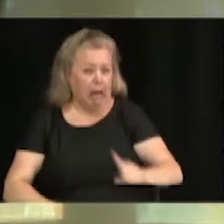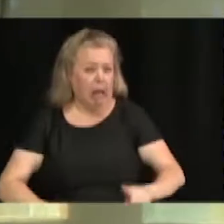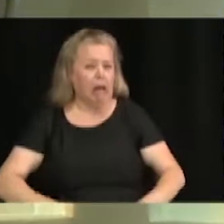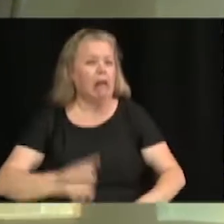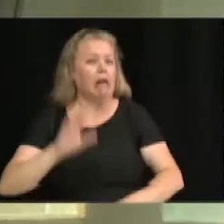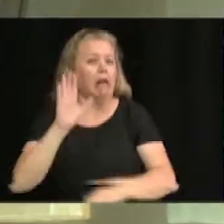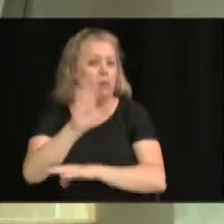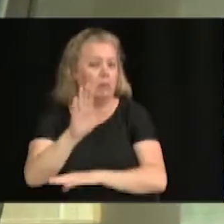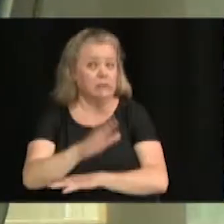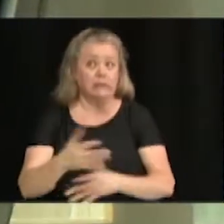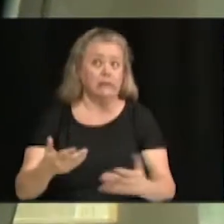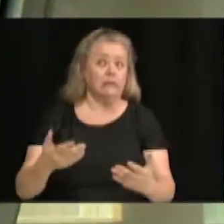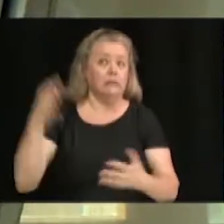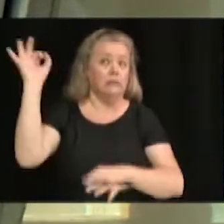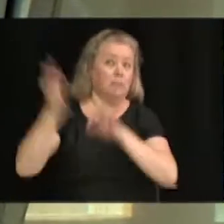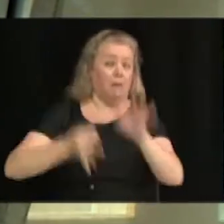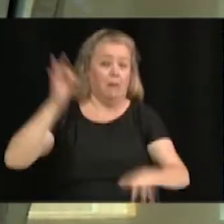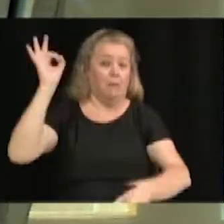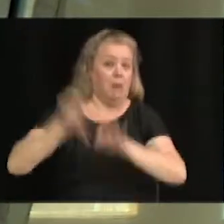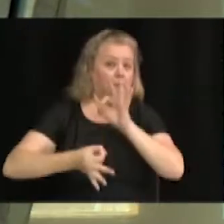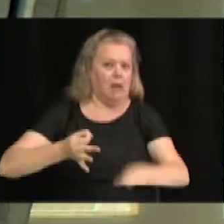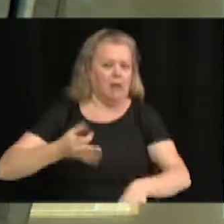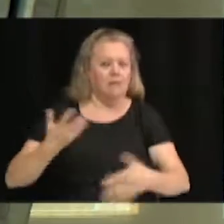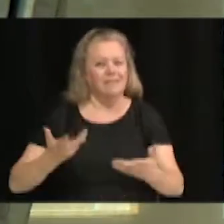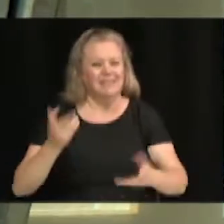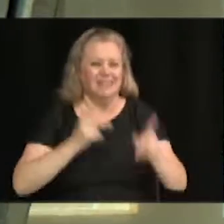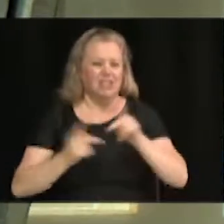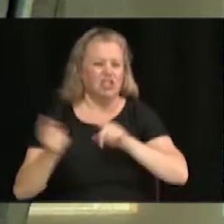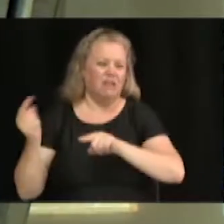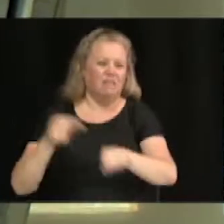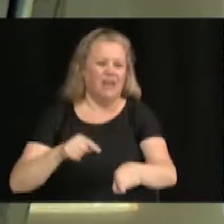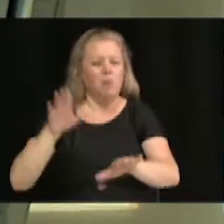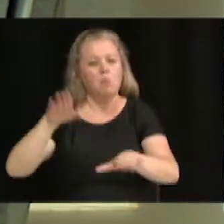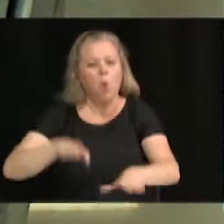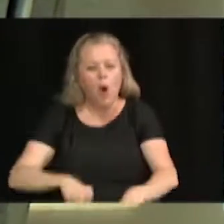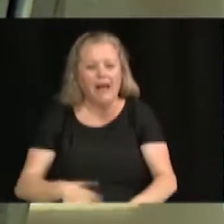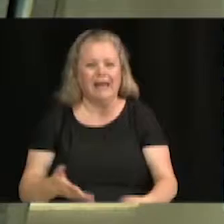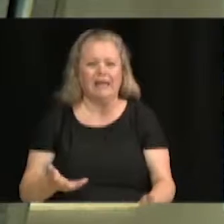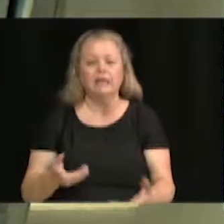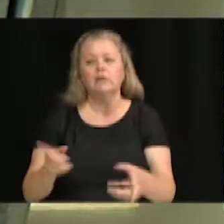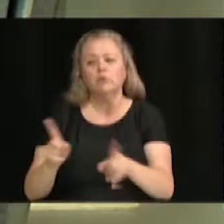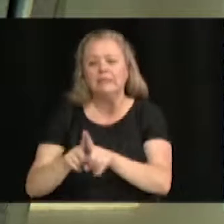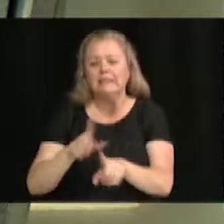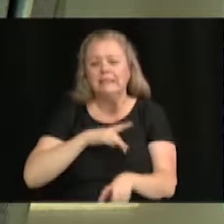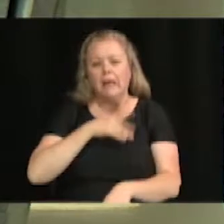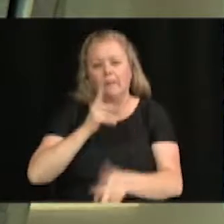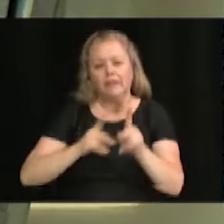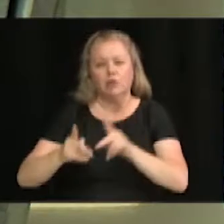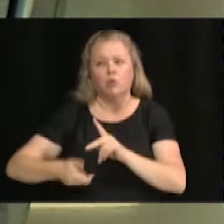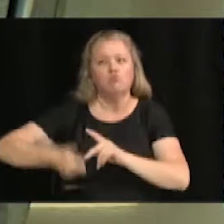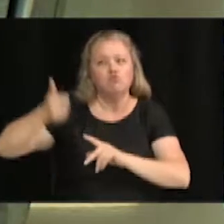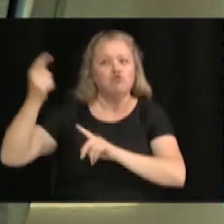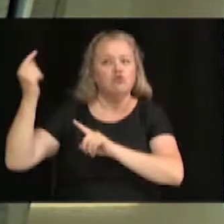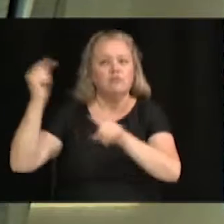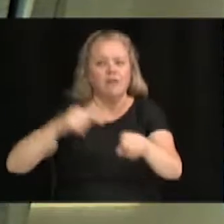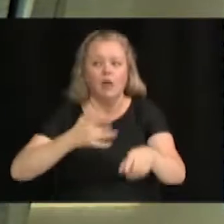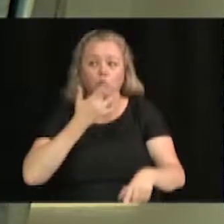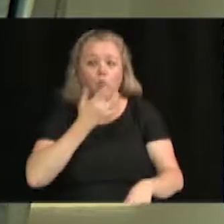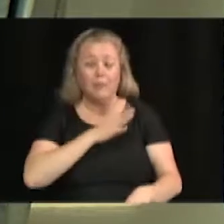-midi, donc les gens ne sont pas déplacés. Autant qu l'aurait souhaité, autant probablement qu'eux l'auraient souhaité aussi. Puis le samedi, on a battu